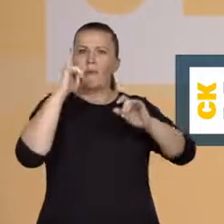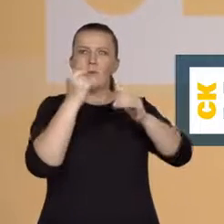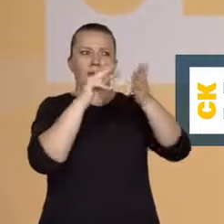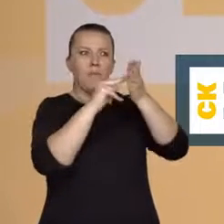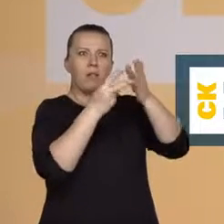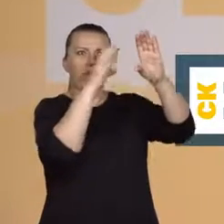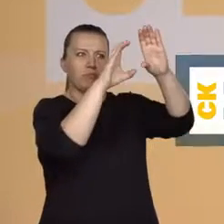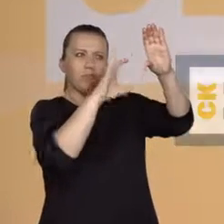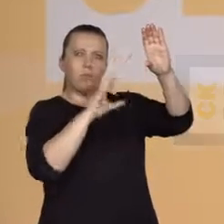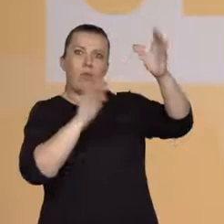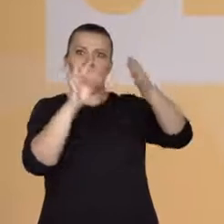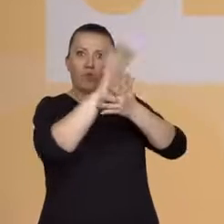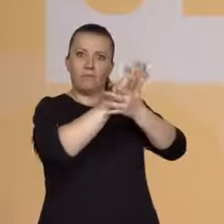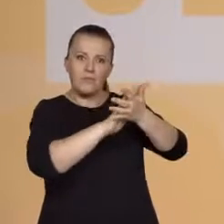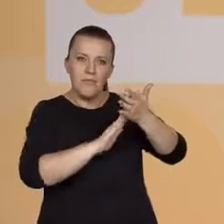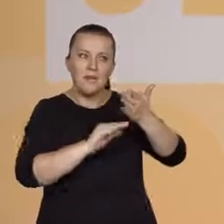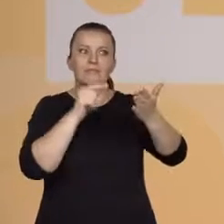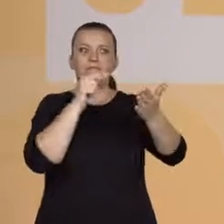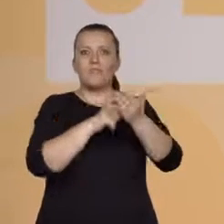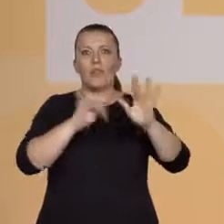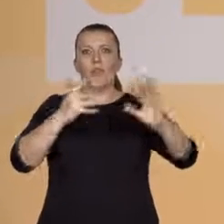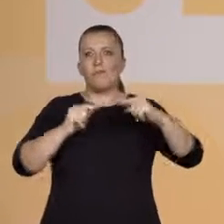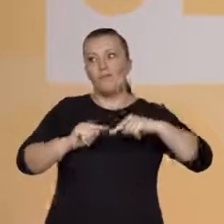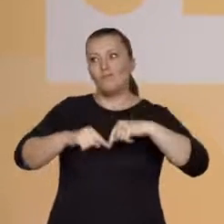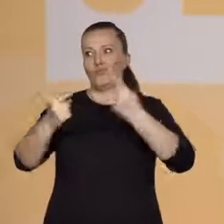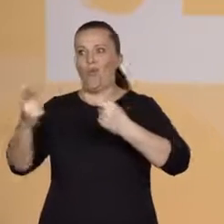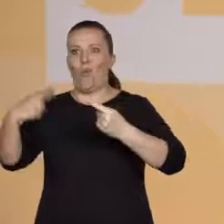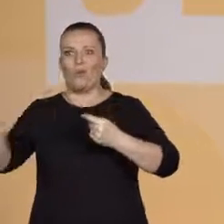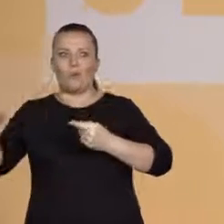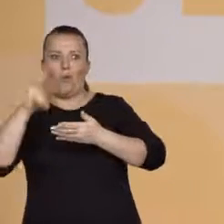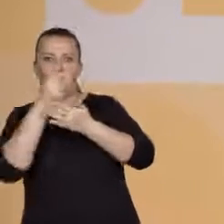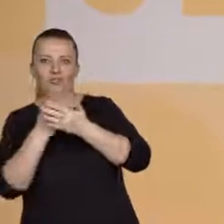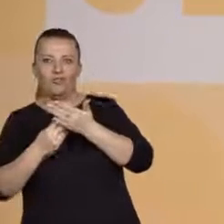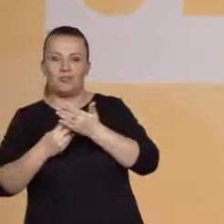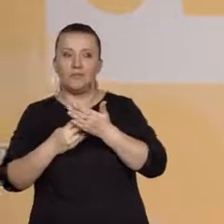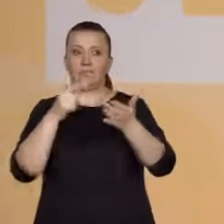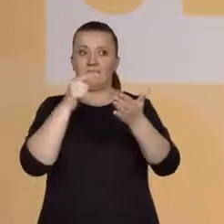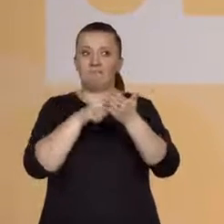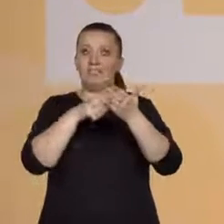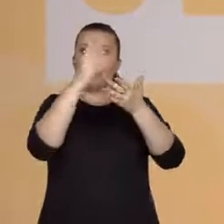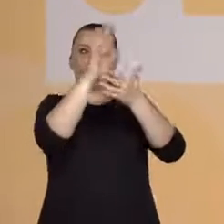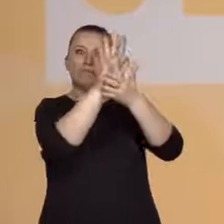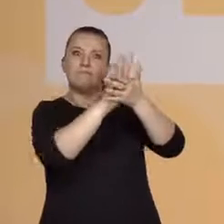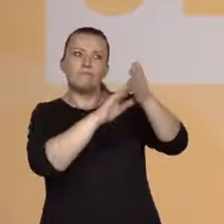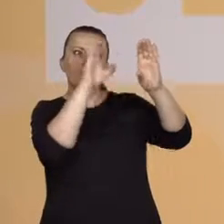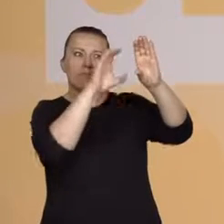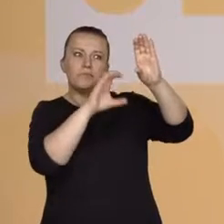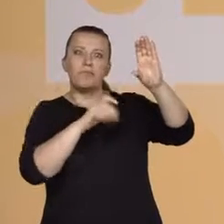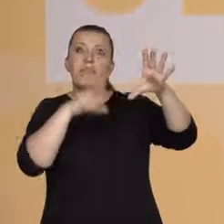przekonać czytelnika i przedstawić nam nasze racje. Dlatego też umiejętność komponowania to wyraz szacunku dla odbiorcy.